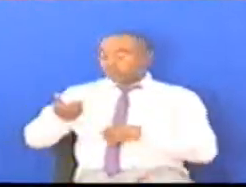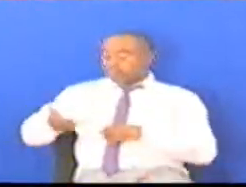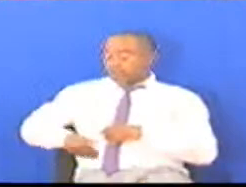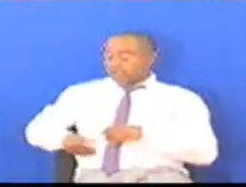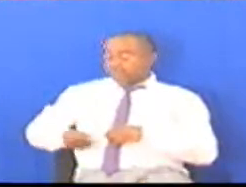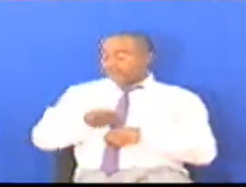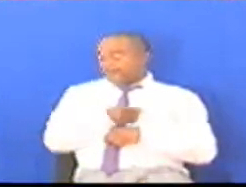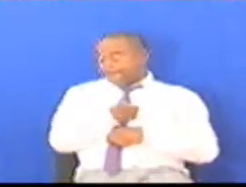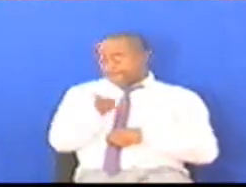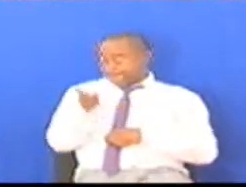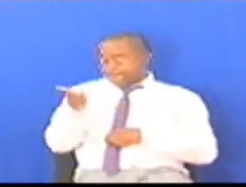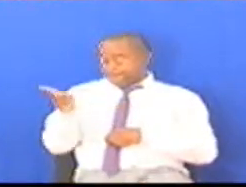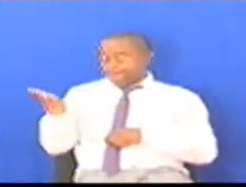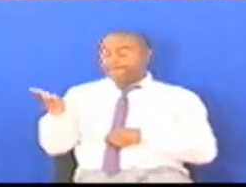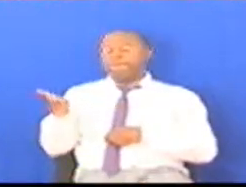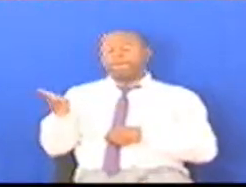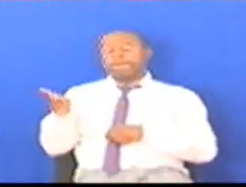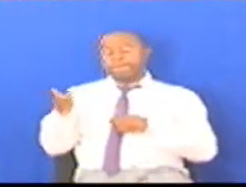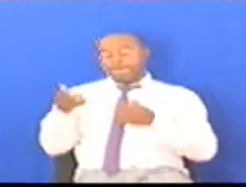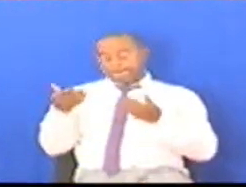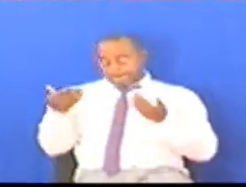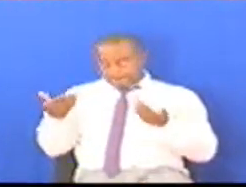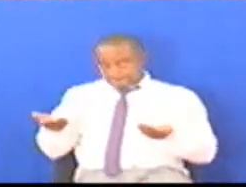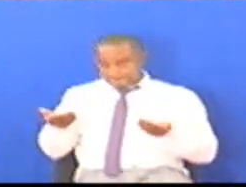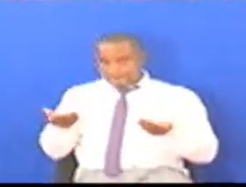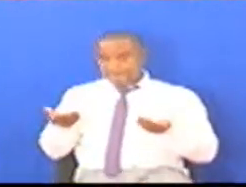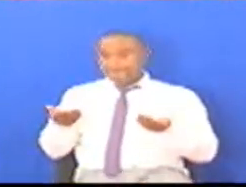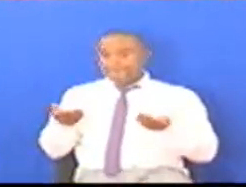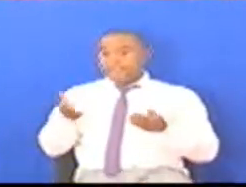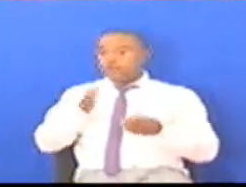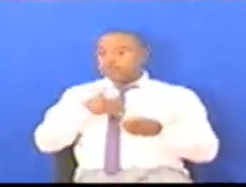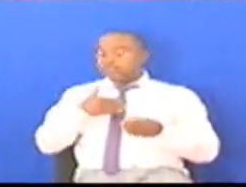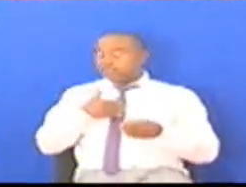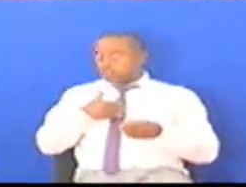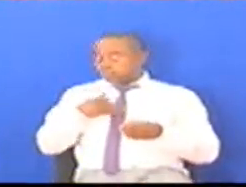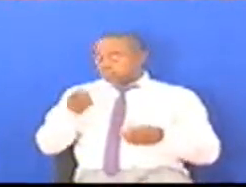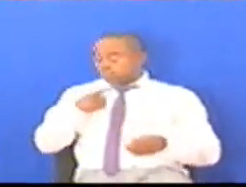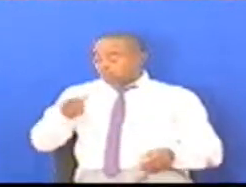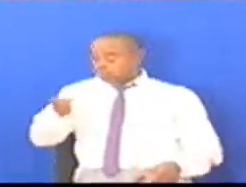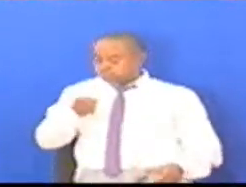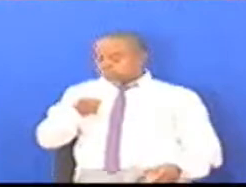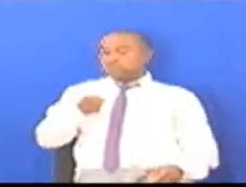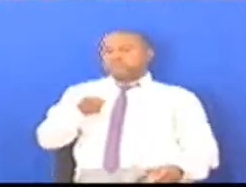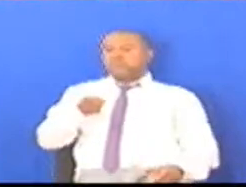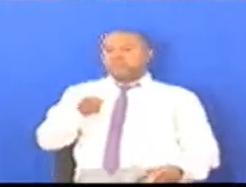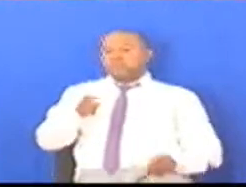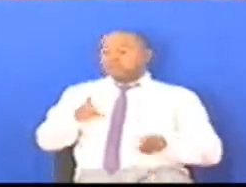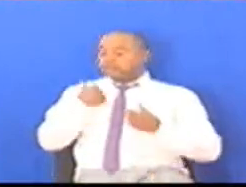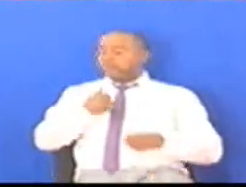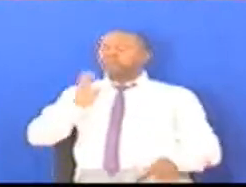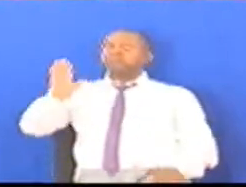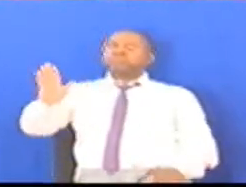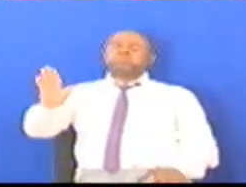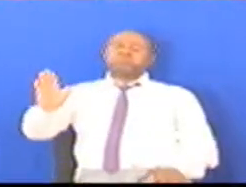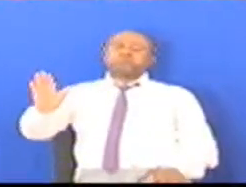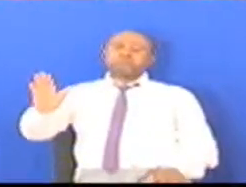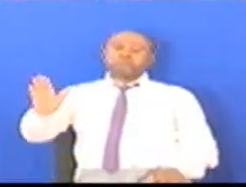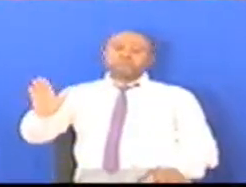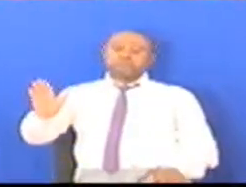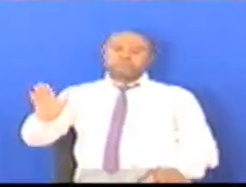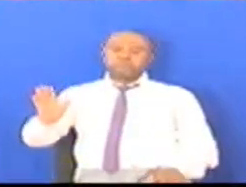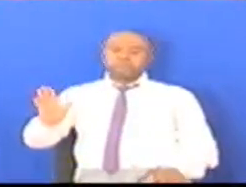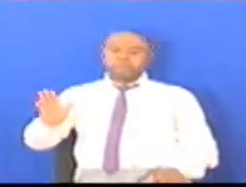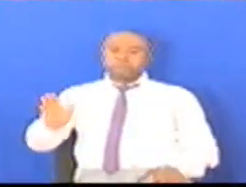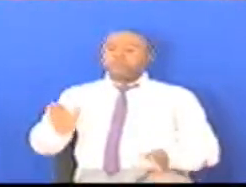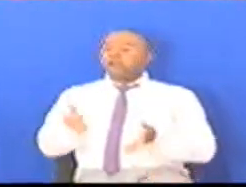Ambao walitaka Waepuke kikombe chetu Chakujia mbele yetu Na uli wakatalia Wakaweza